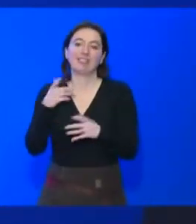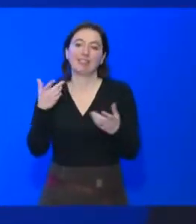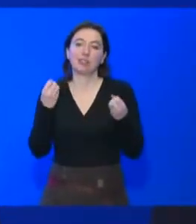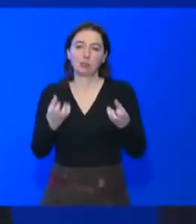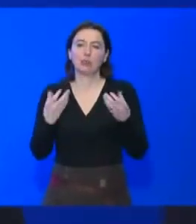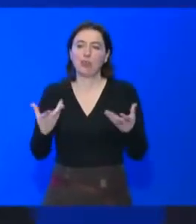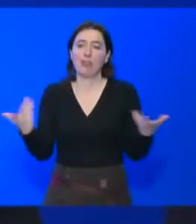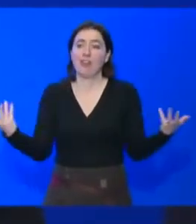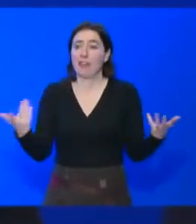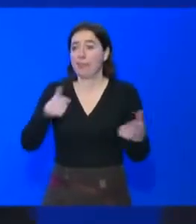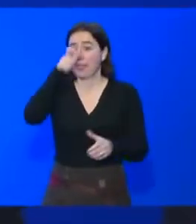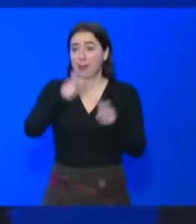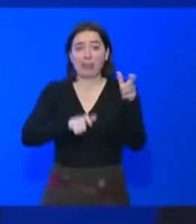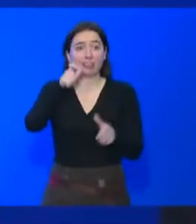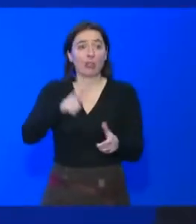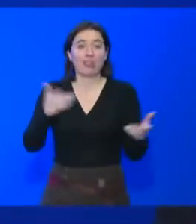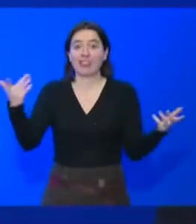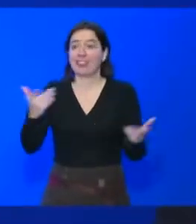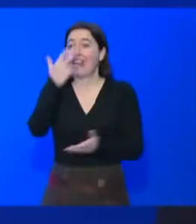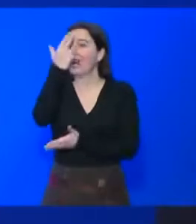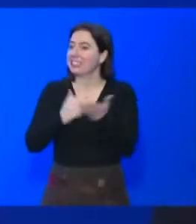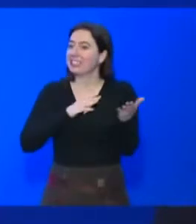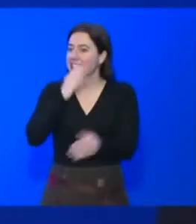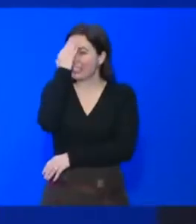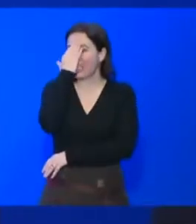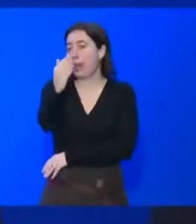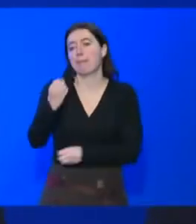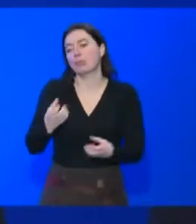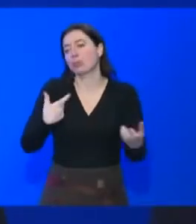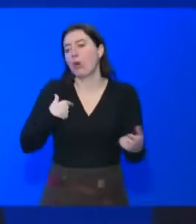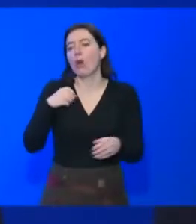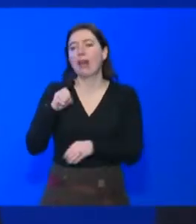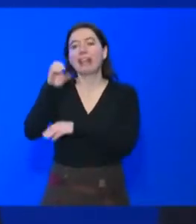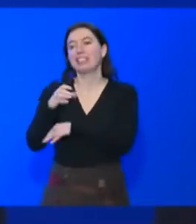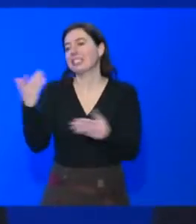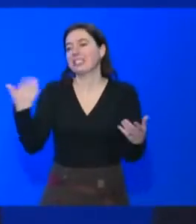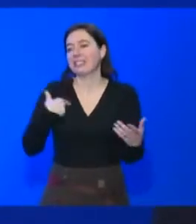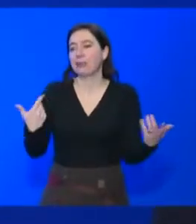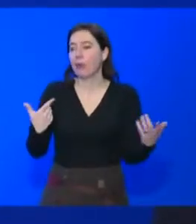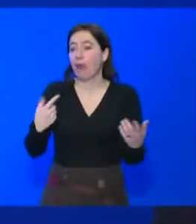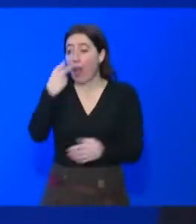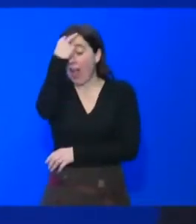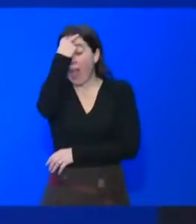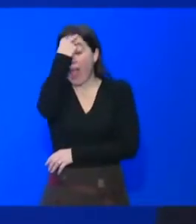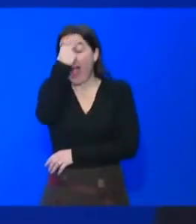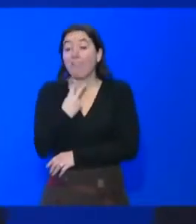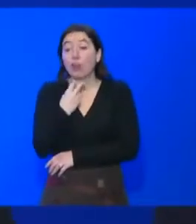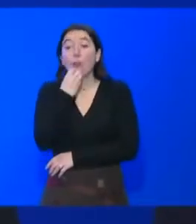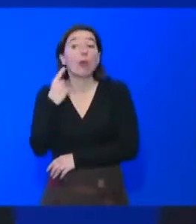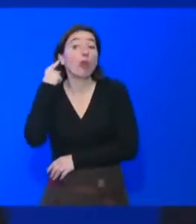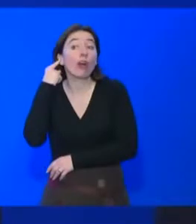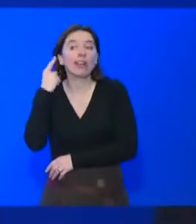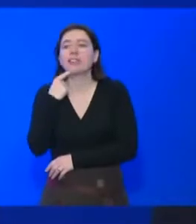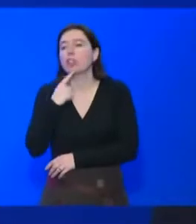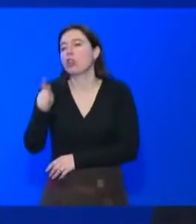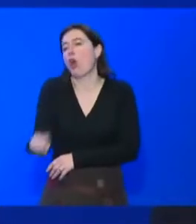Eh bien, les préjugés, ils sont toujours là. Mais c'est normal, les aveugles, toute façon, ils ont une bonne oreille. Donc, c'est tous des musiciens. Donc, on